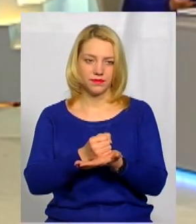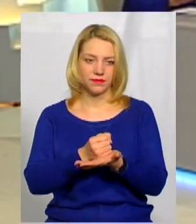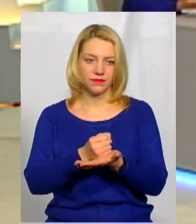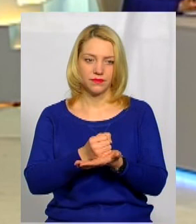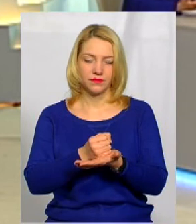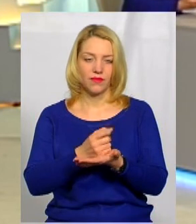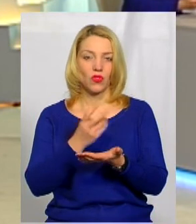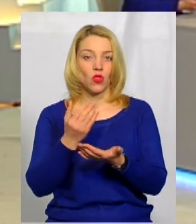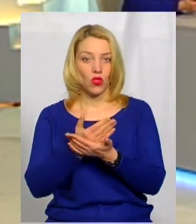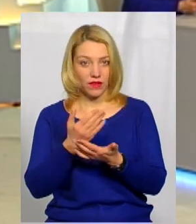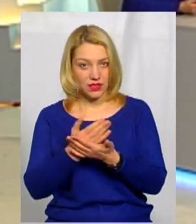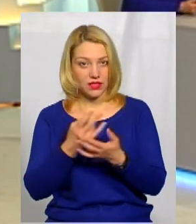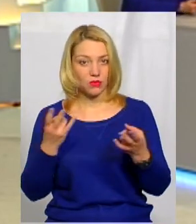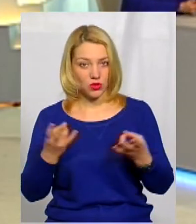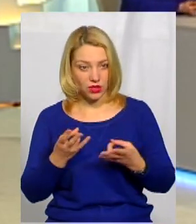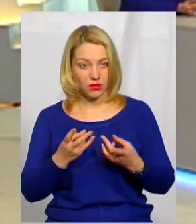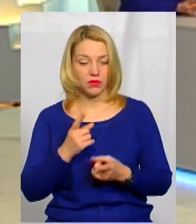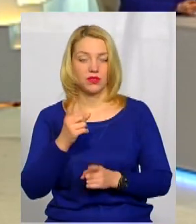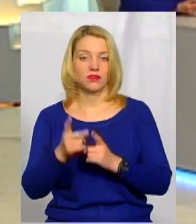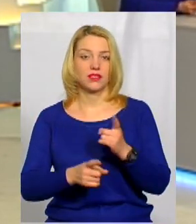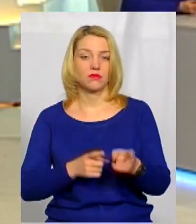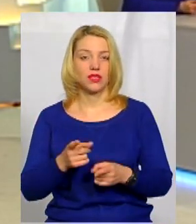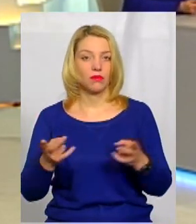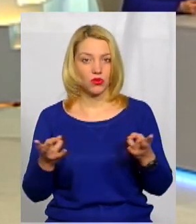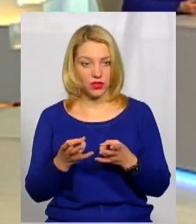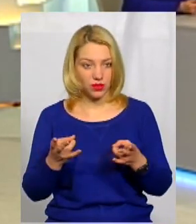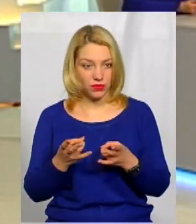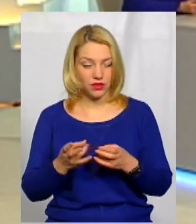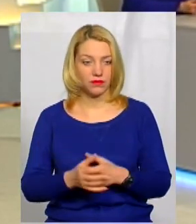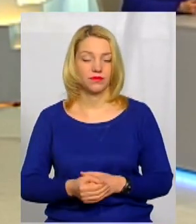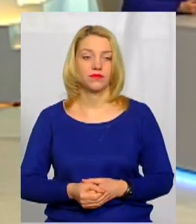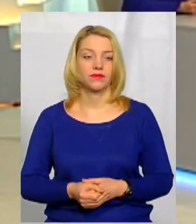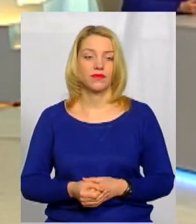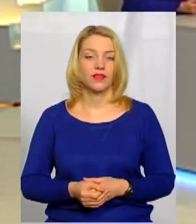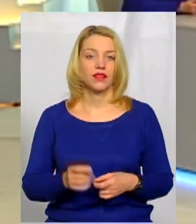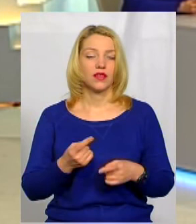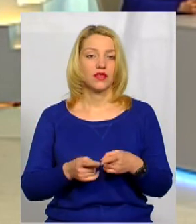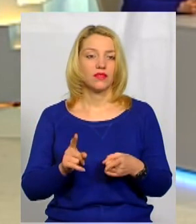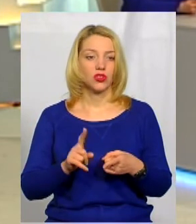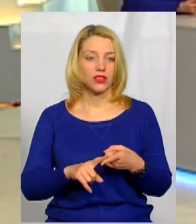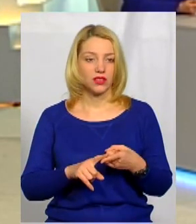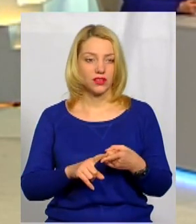Новації потрібні, зміни потрібні. І вони,